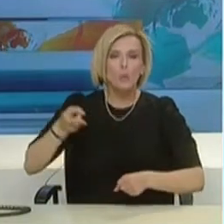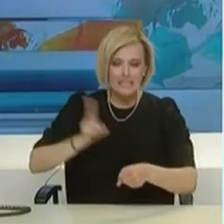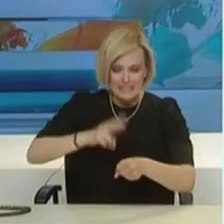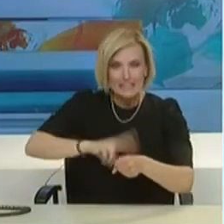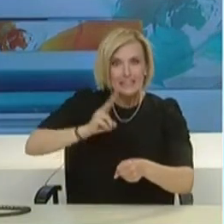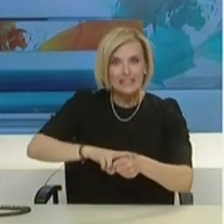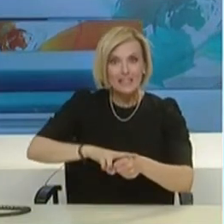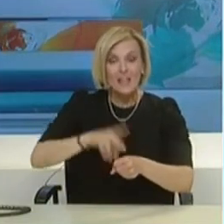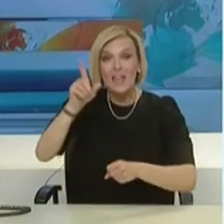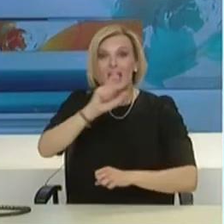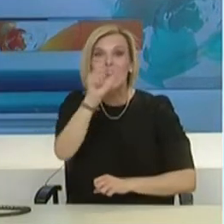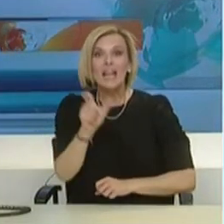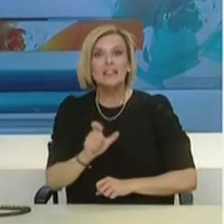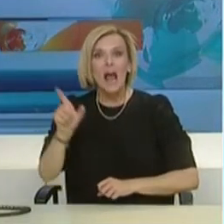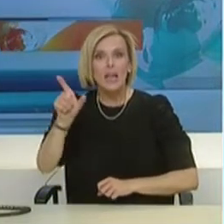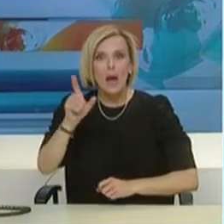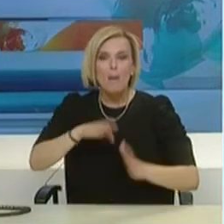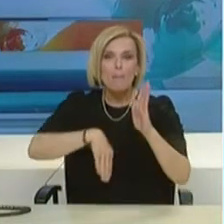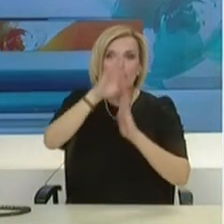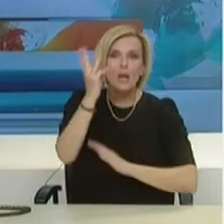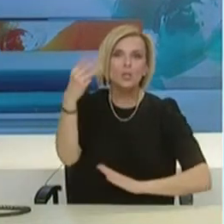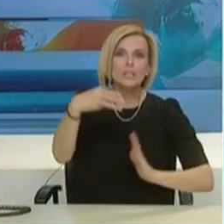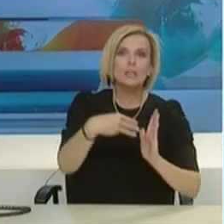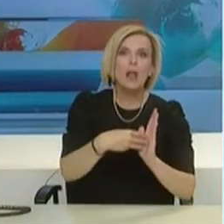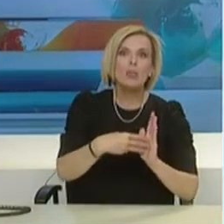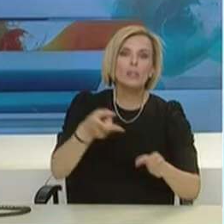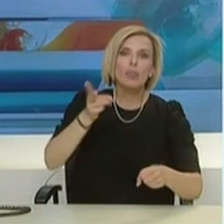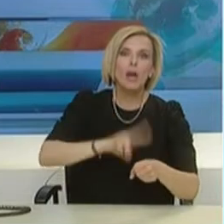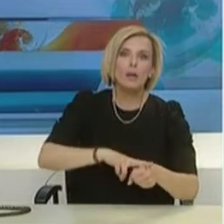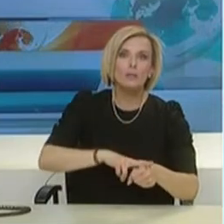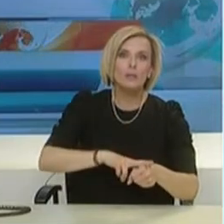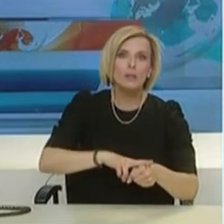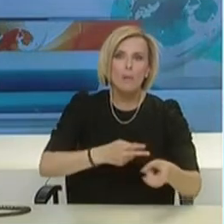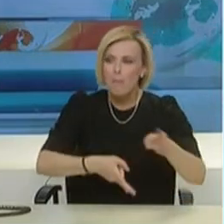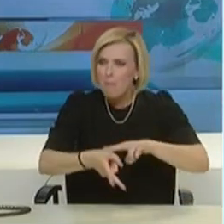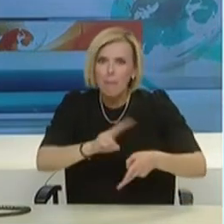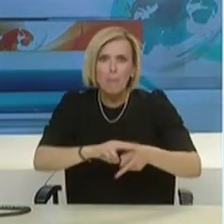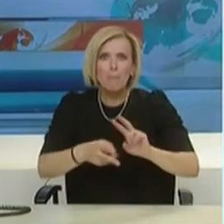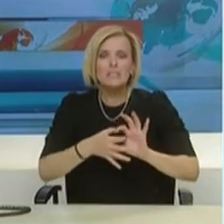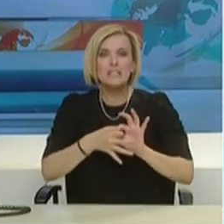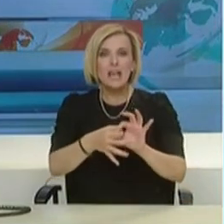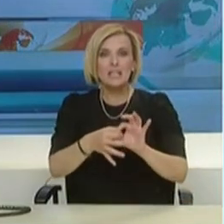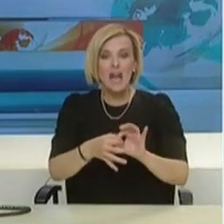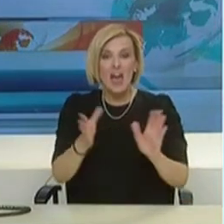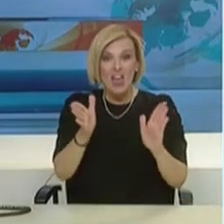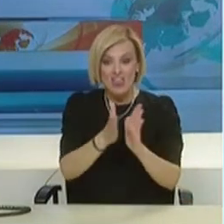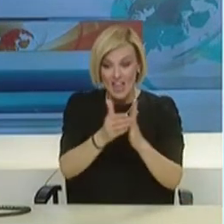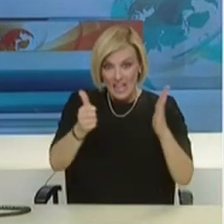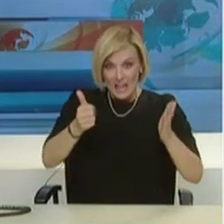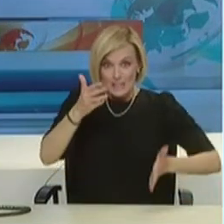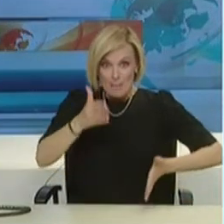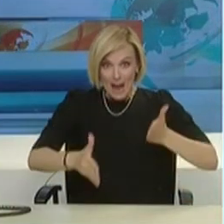στην Ιταλία ήδη οι θάνατοι έχουν ξεπεράσει τις 3.000 περιπτώσεις. Από τις 16 Μαρτίου και μετά,